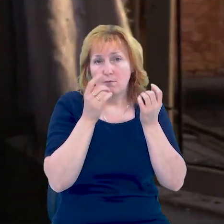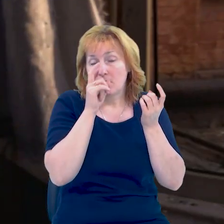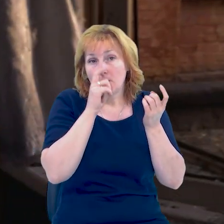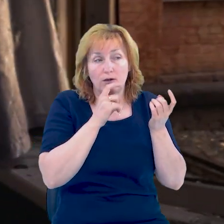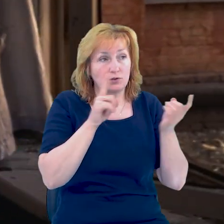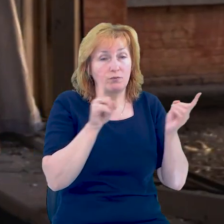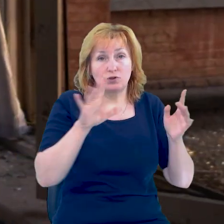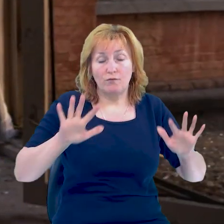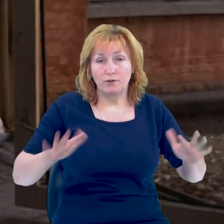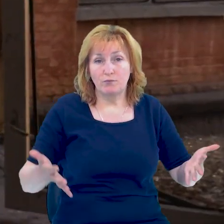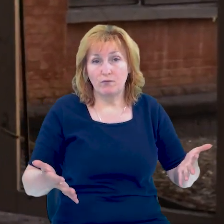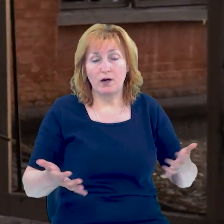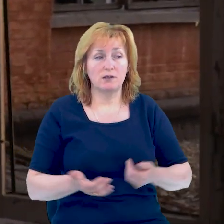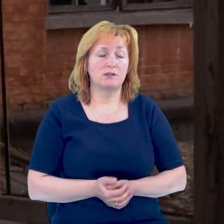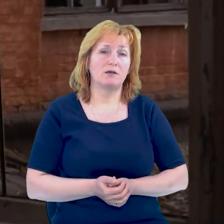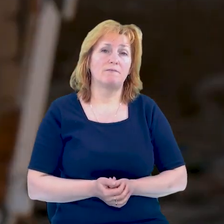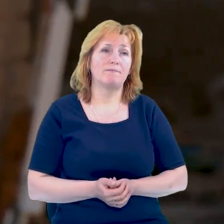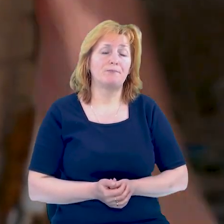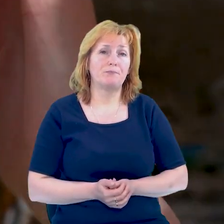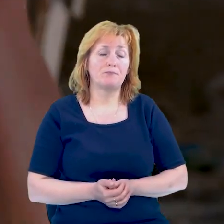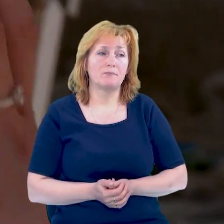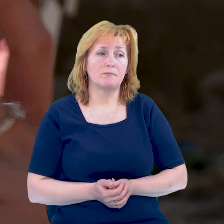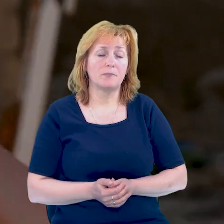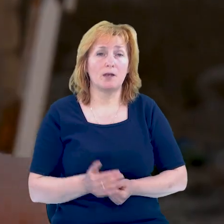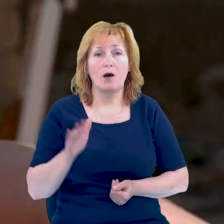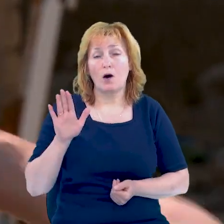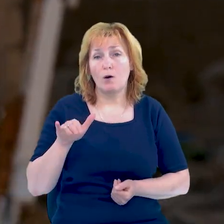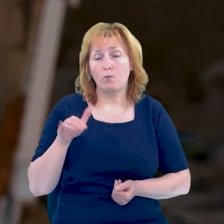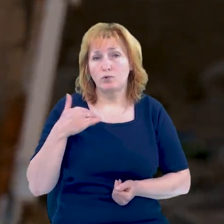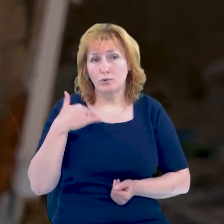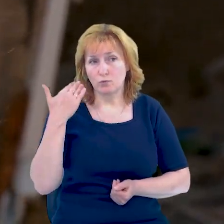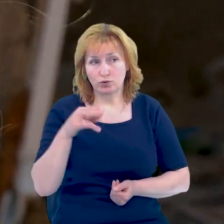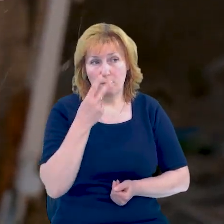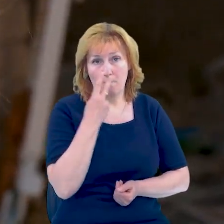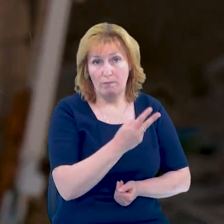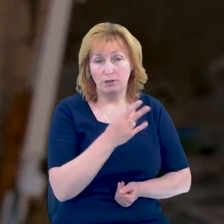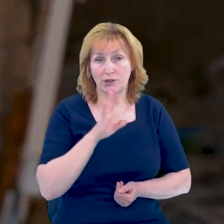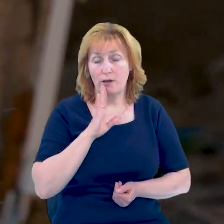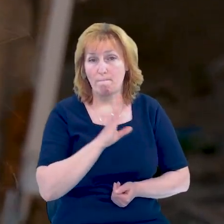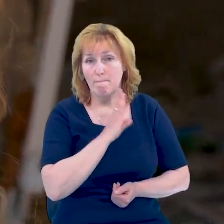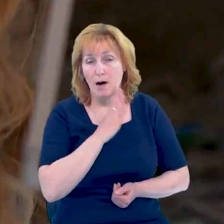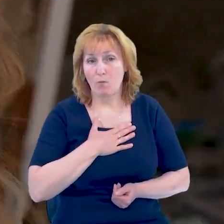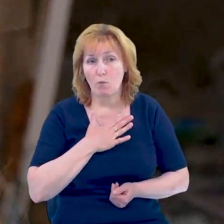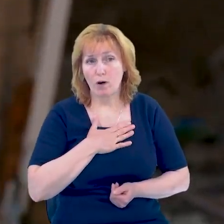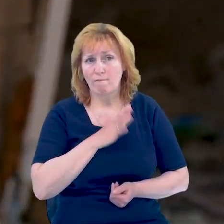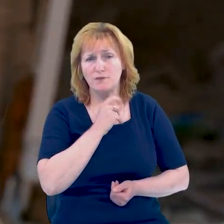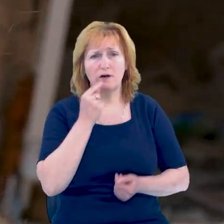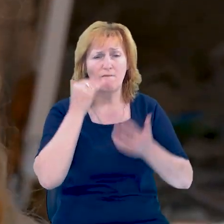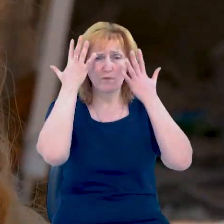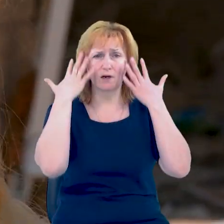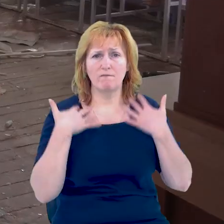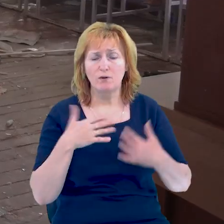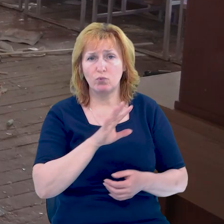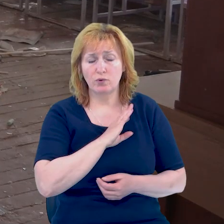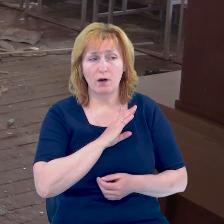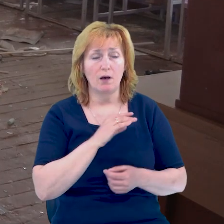світло, ти не розумієш, що відбувається взагалі. Я потім вже побачила маму, вона вся в крові була.